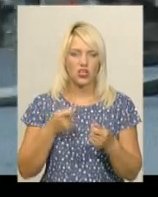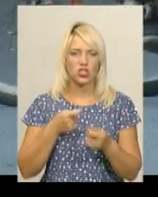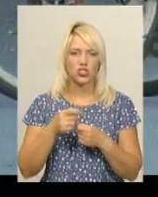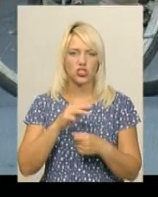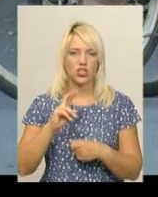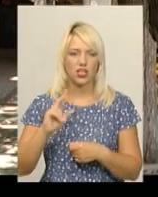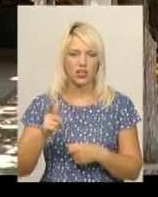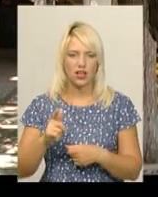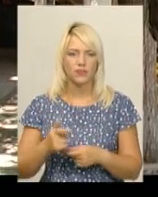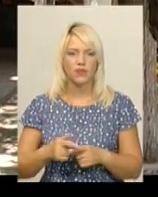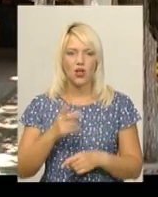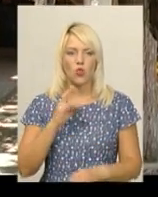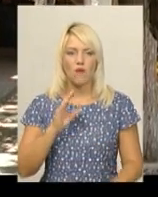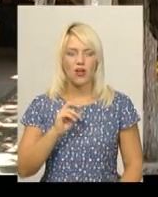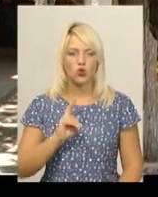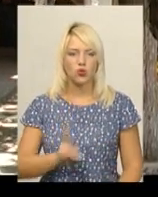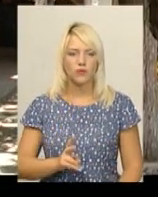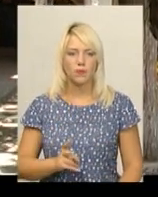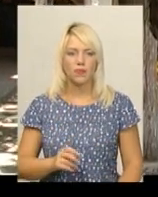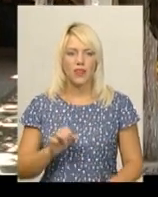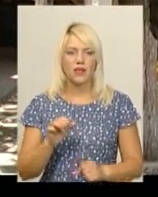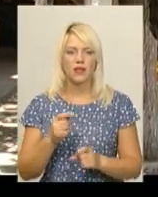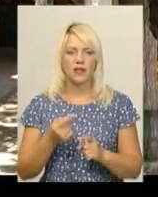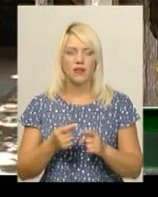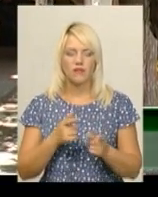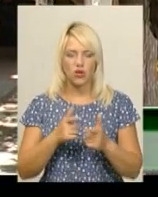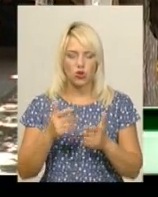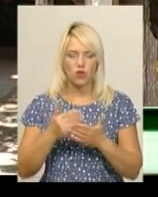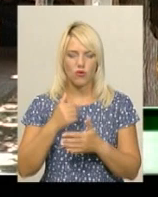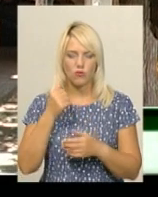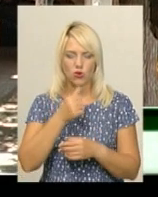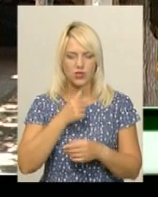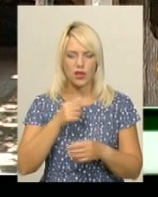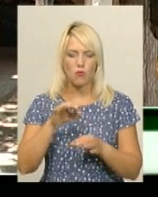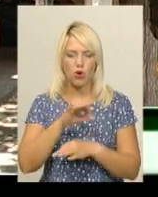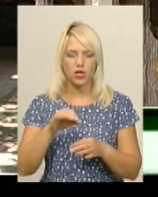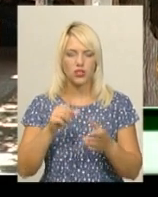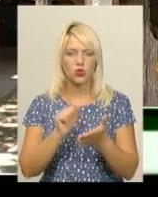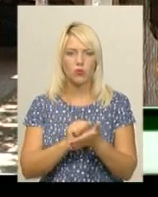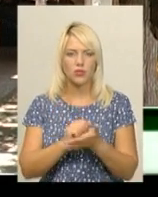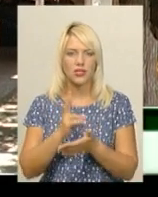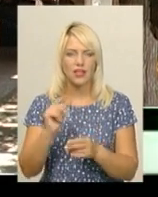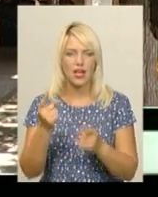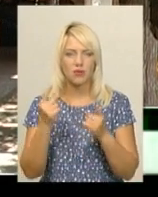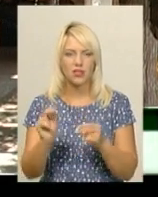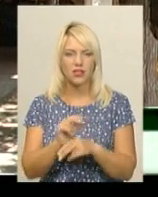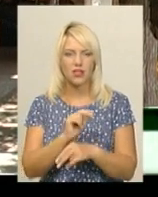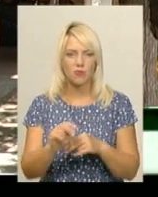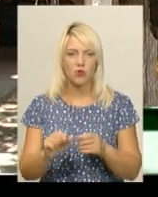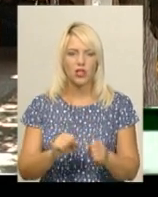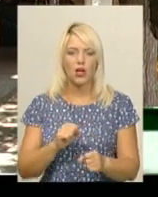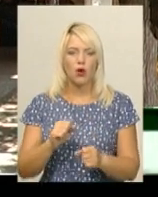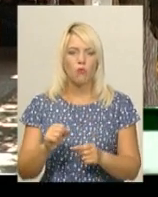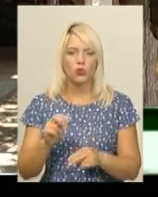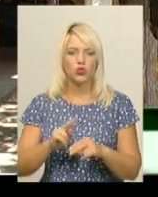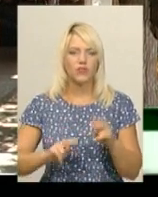Хмельницької міськради Василь Новачок. Виготовлено минулого року проєктно-кошторисна документація на капітальний ремонт будівництва велодоріжки